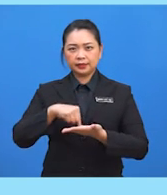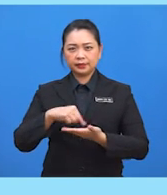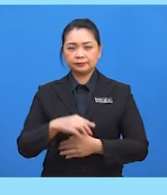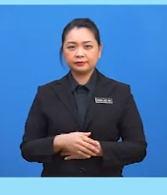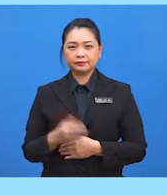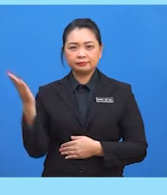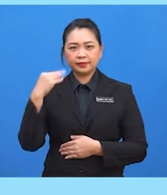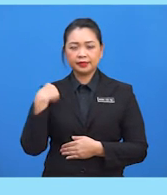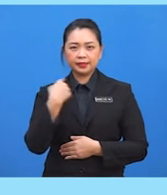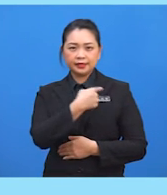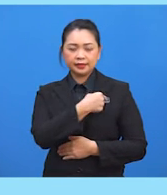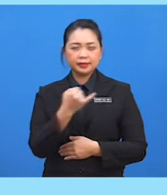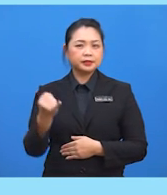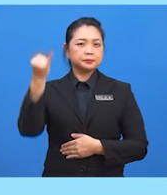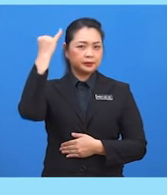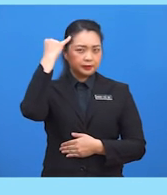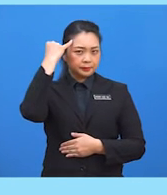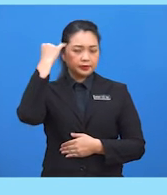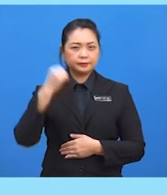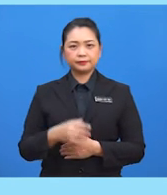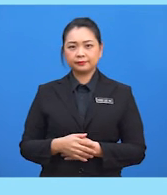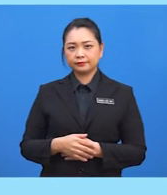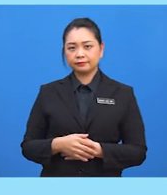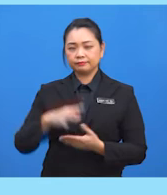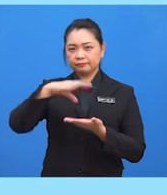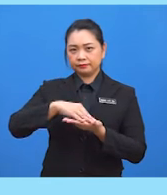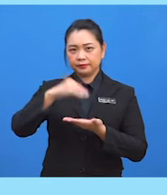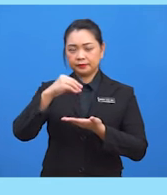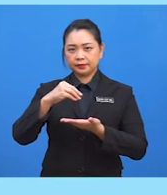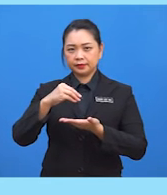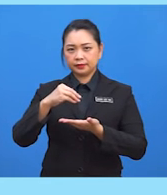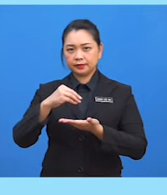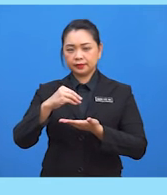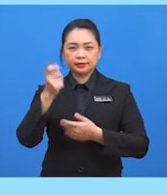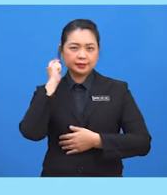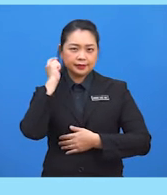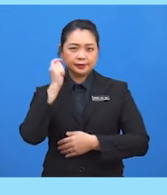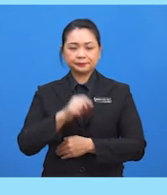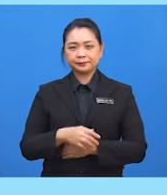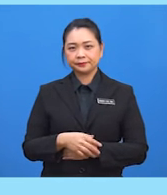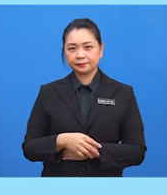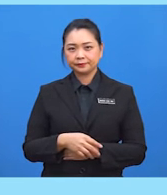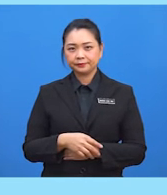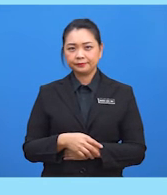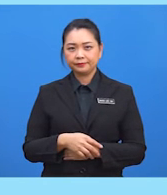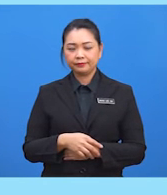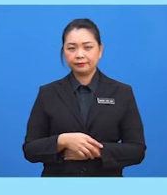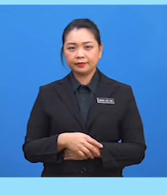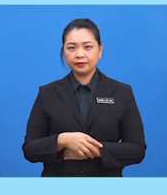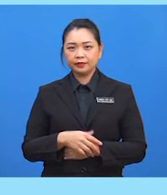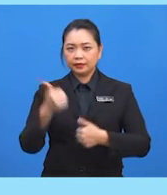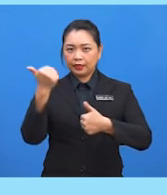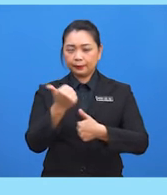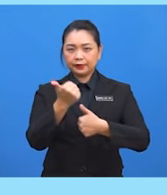Marilah kita imbas kembali kandungan pembelajaran sebentar tadi. Yang pertama,